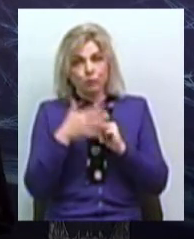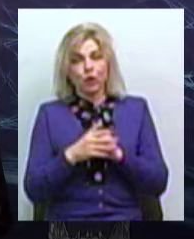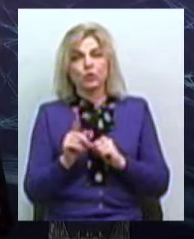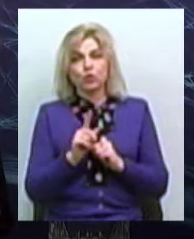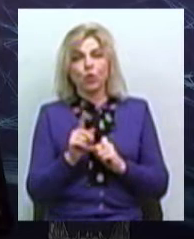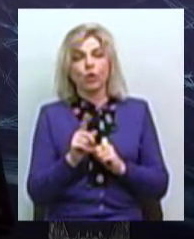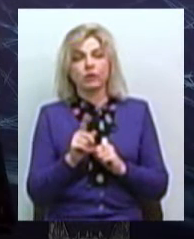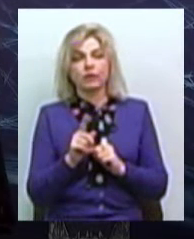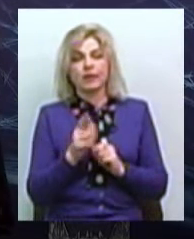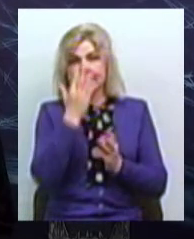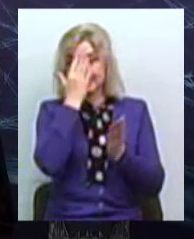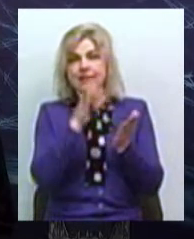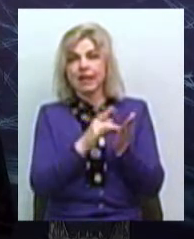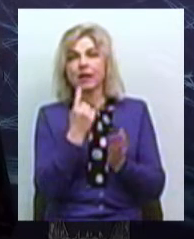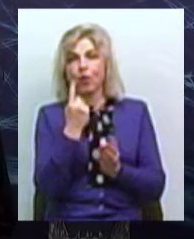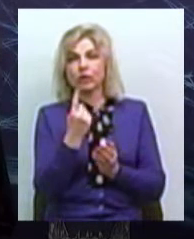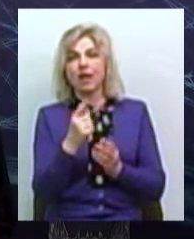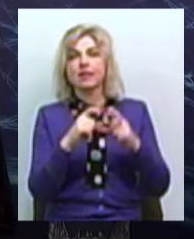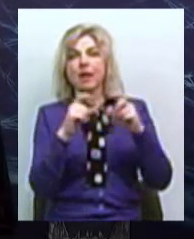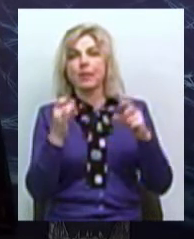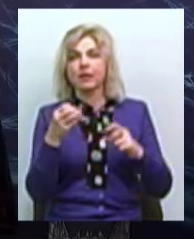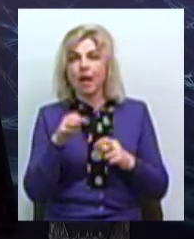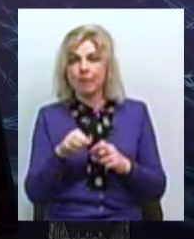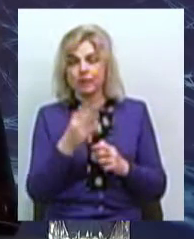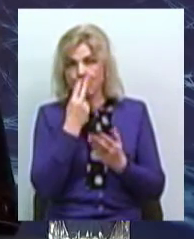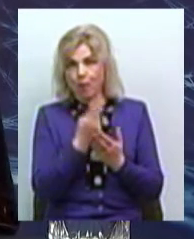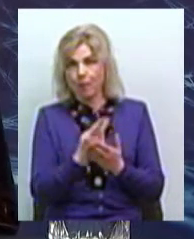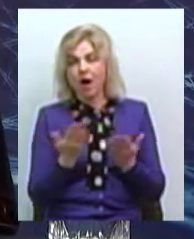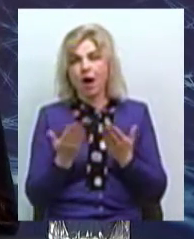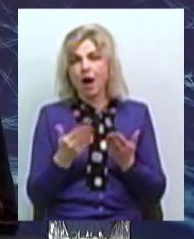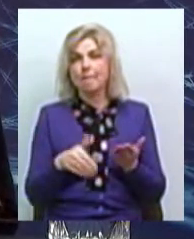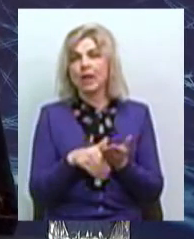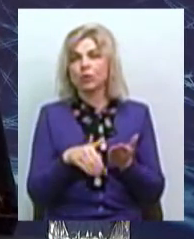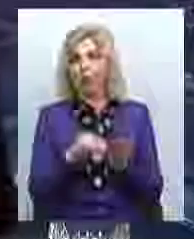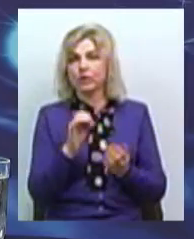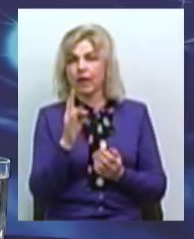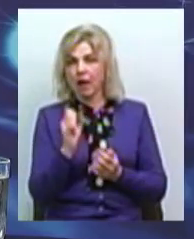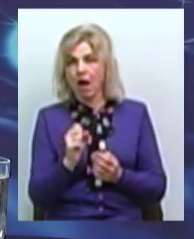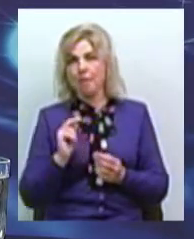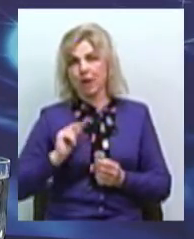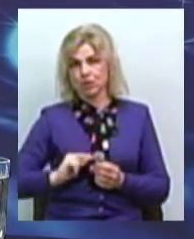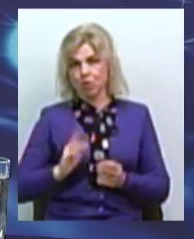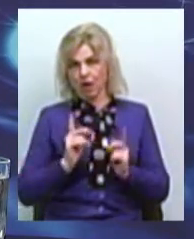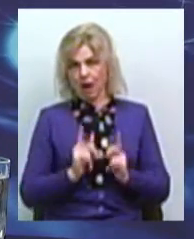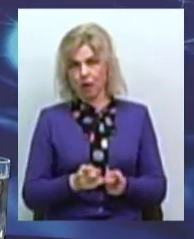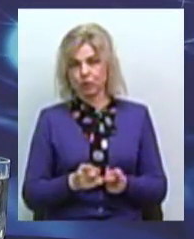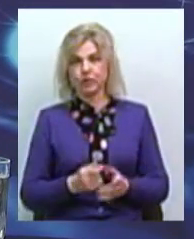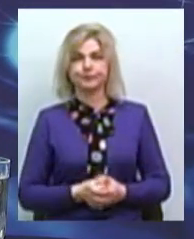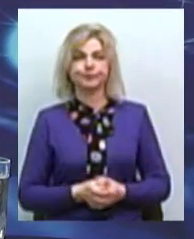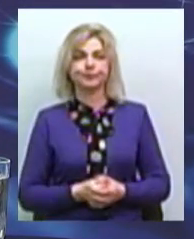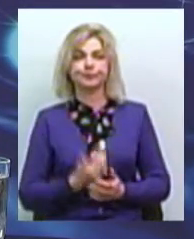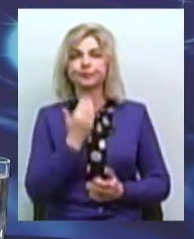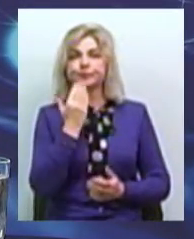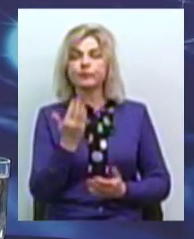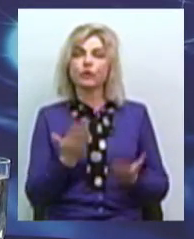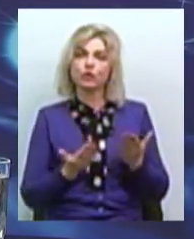цілей – це була в департаменту побачити, як методика працює у реальності. Чи допоможе ця